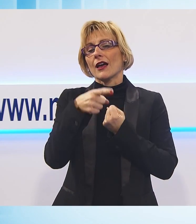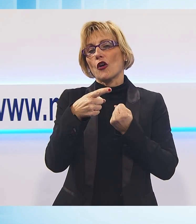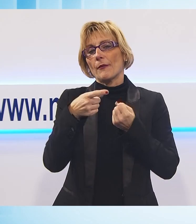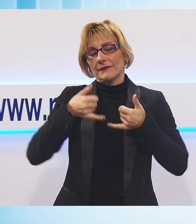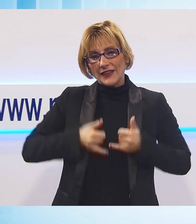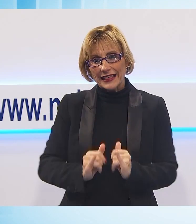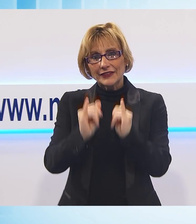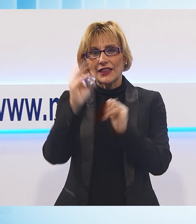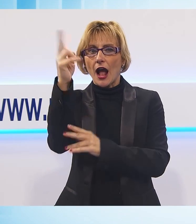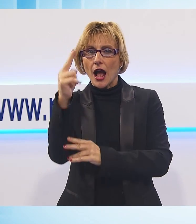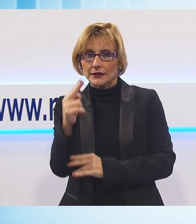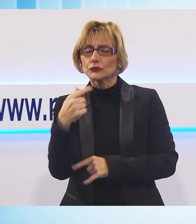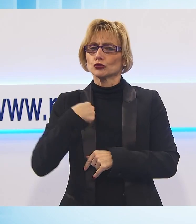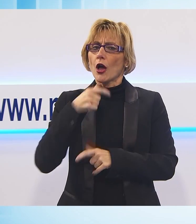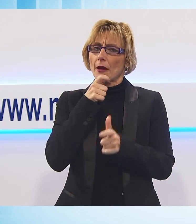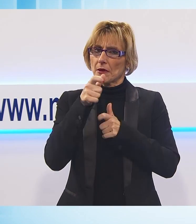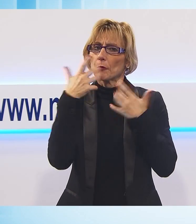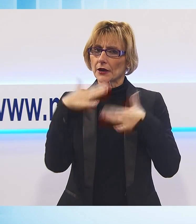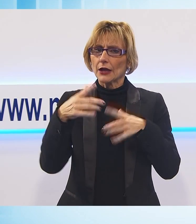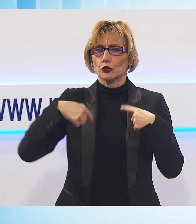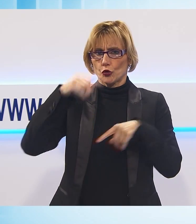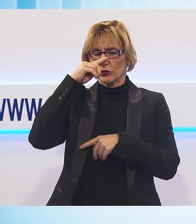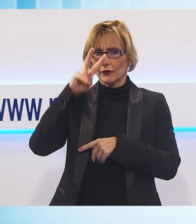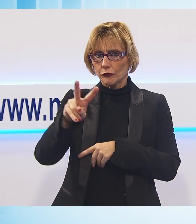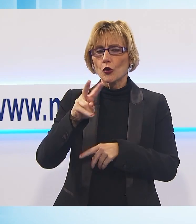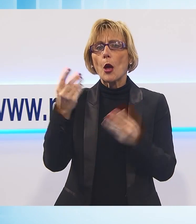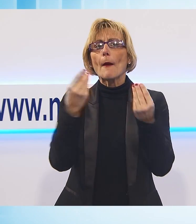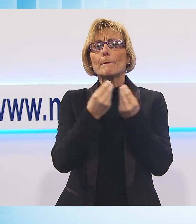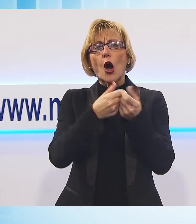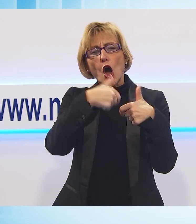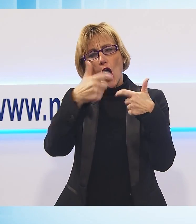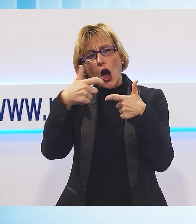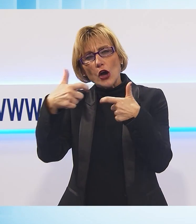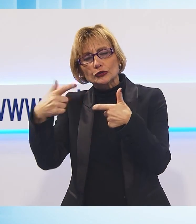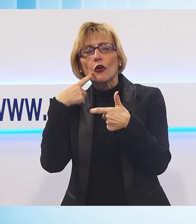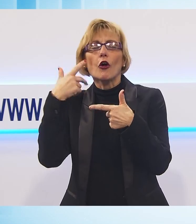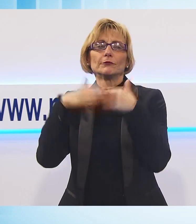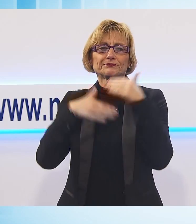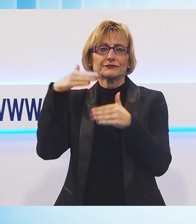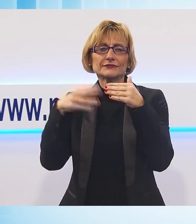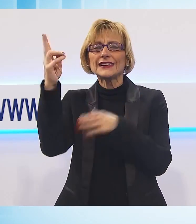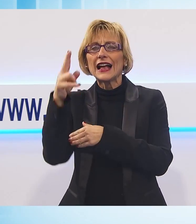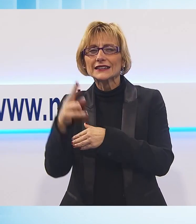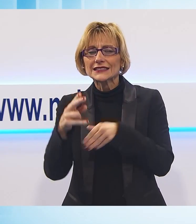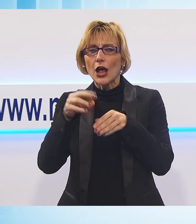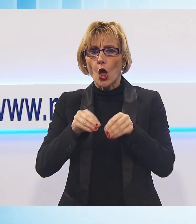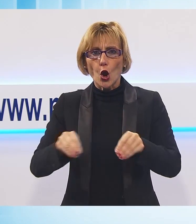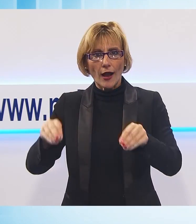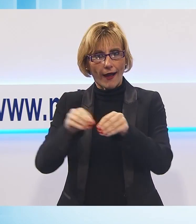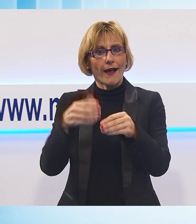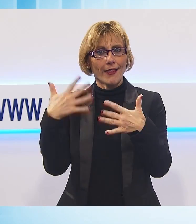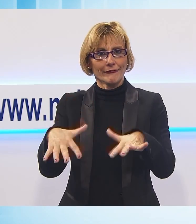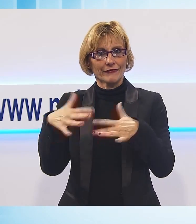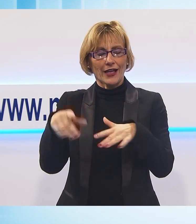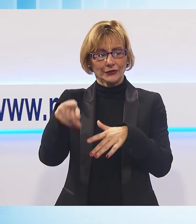cui peraltro abbiamo già parlato con un servizio realizzata nel Bosco del Borgo Pescaglino da un artista locale Guido Giusti. Era presente anche il consigliere comunale